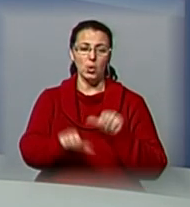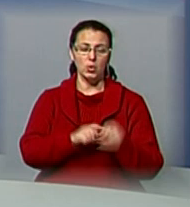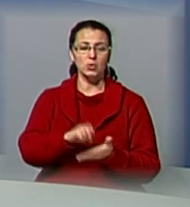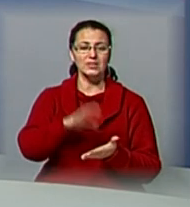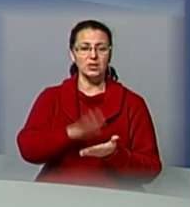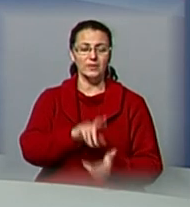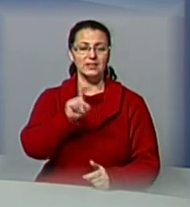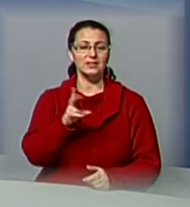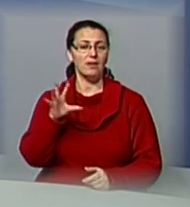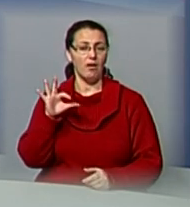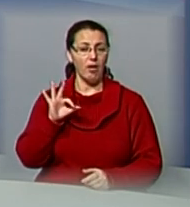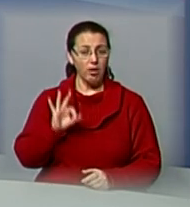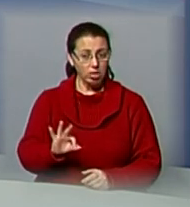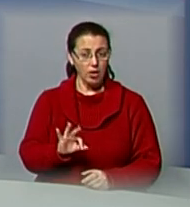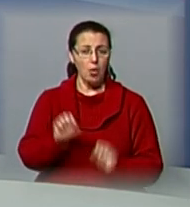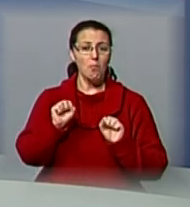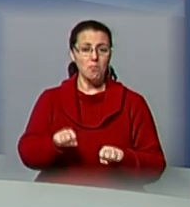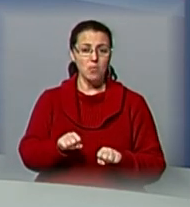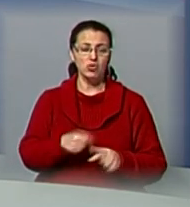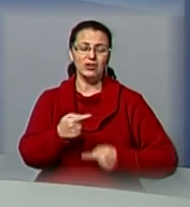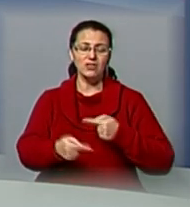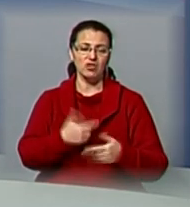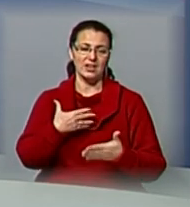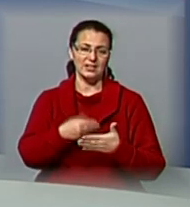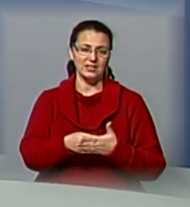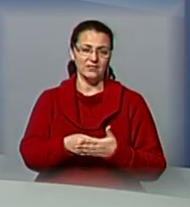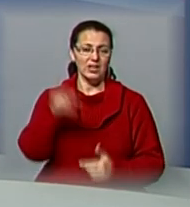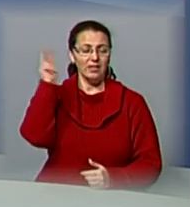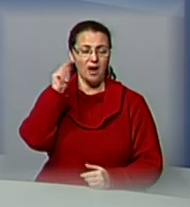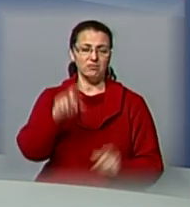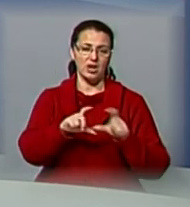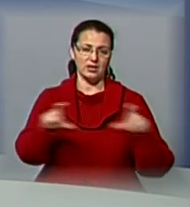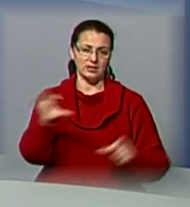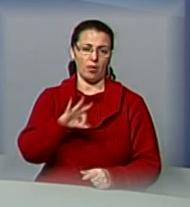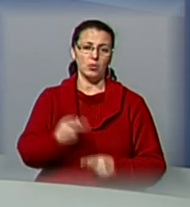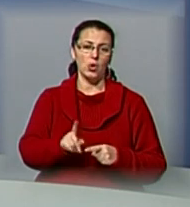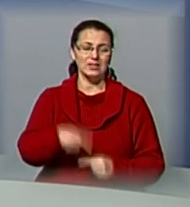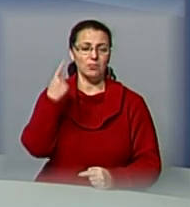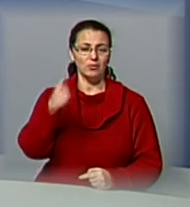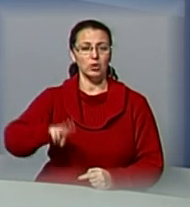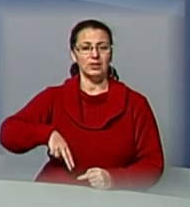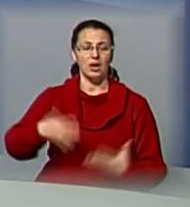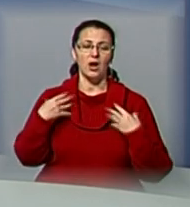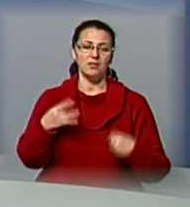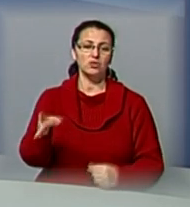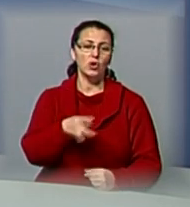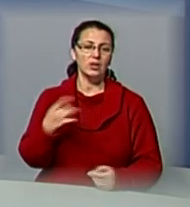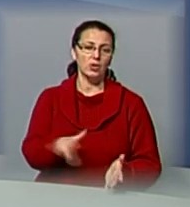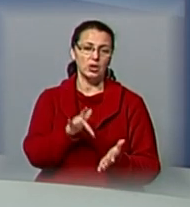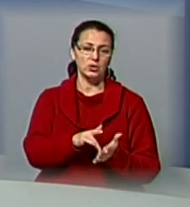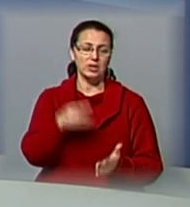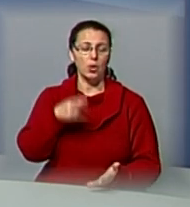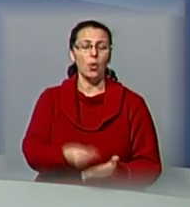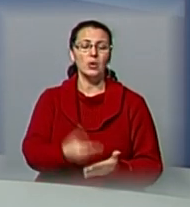зареєструватись на зовнішнє незалежне оцінювання можна буде через свій навчальний заклад. Про це повідомила директорка Львівського регіонального центру